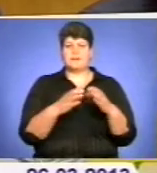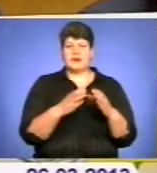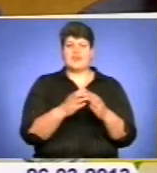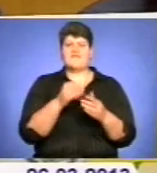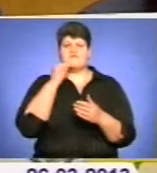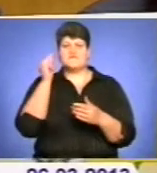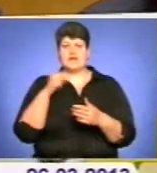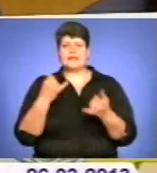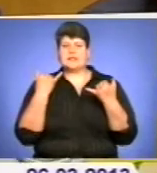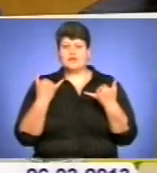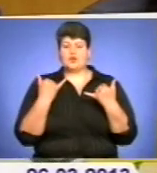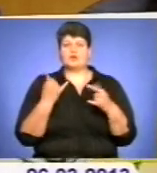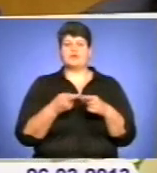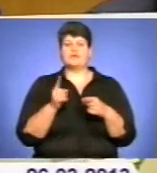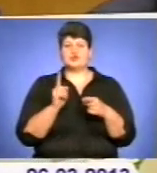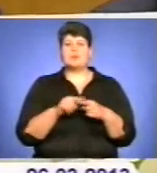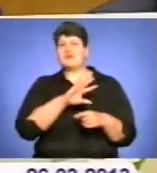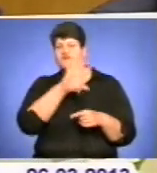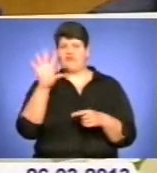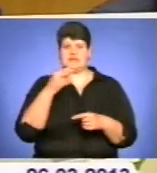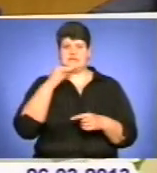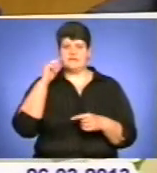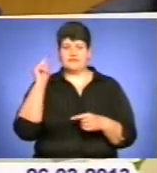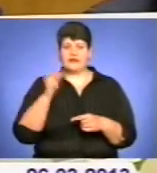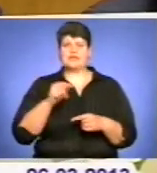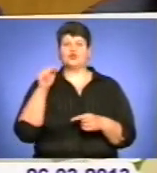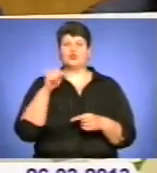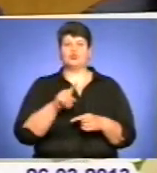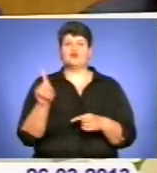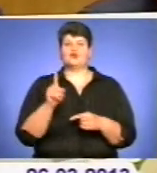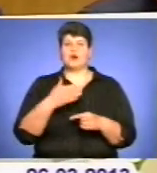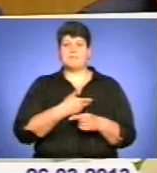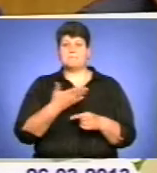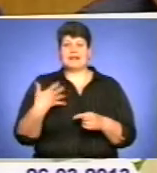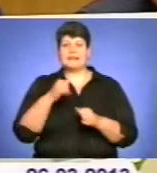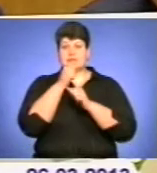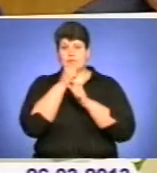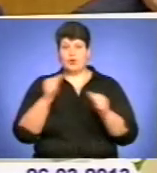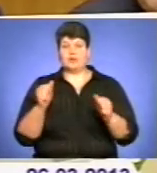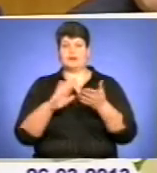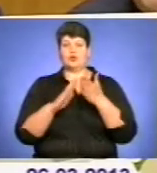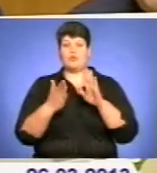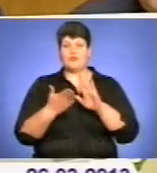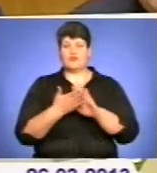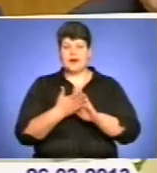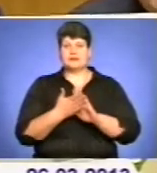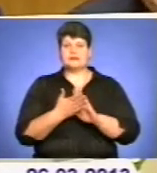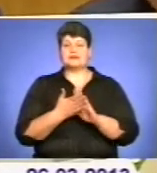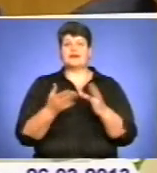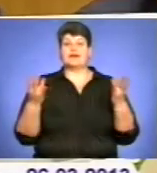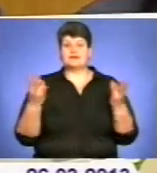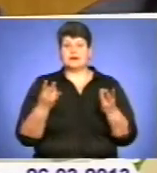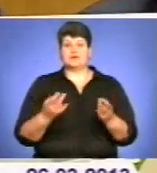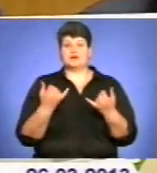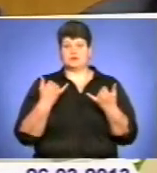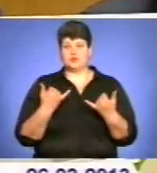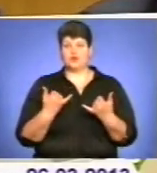в цьому. Зрештою, ми всі вені, тому що ми не зуміли домовлятися, так як це сьогодні потрібно до цього